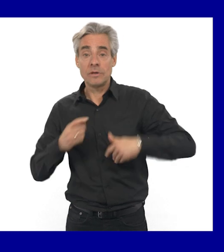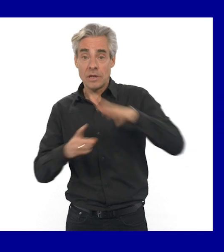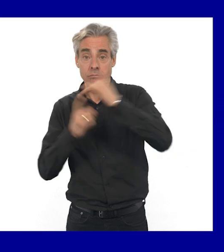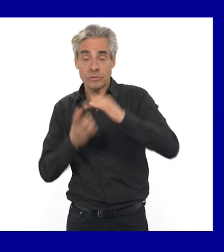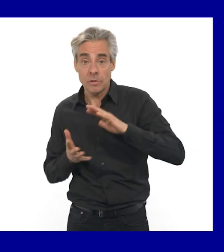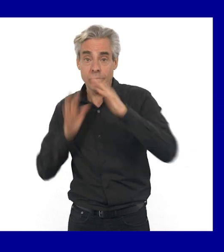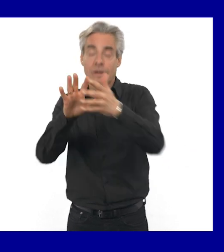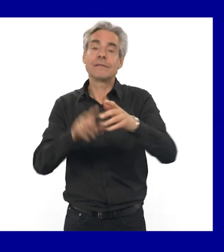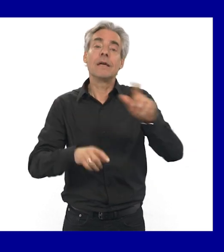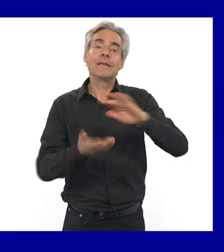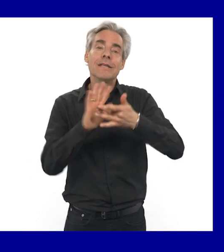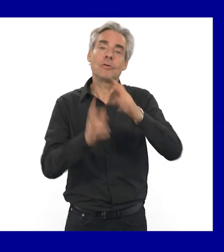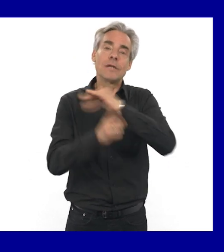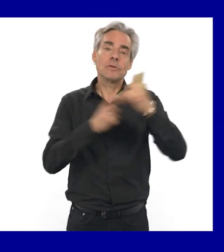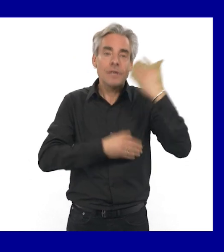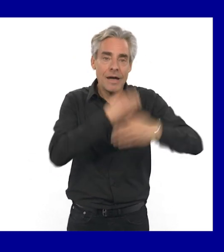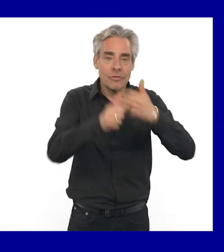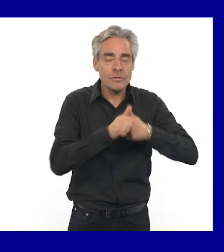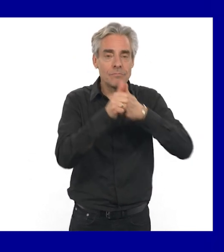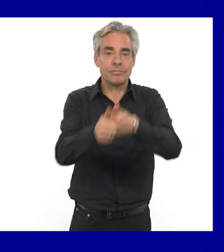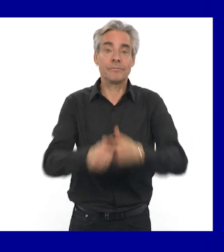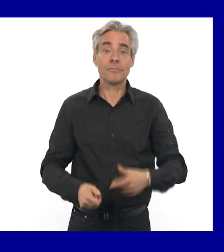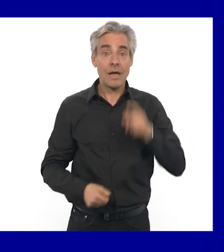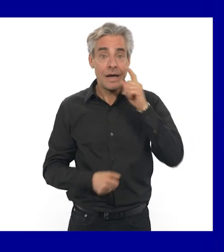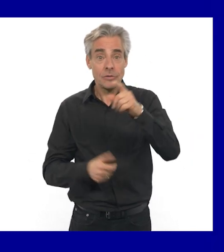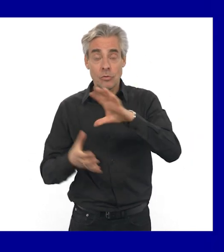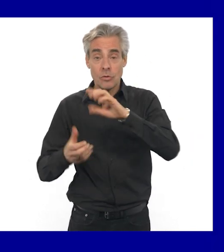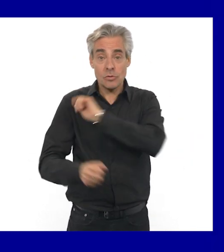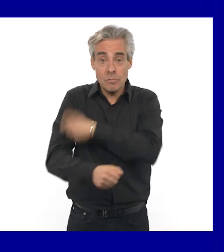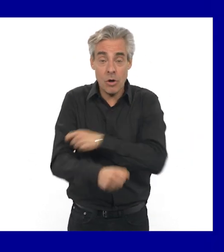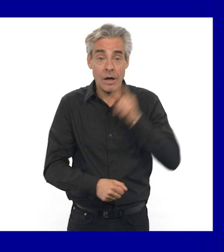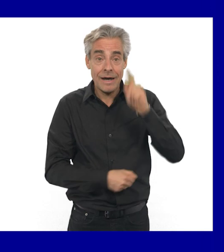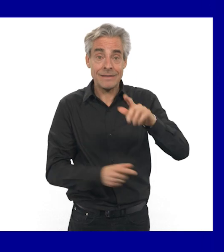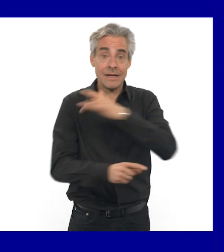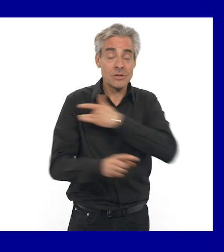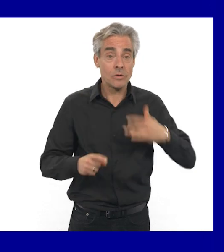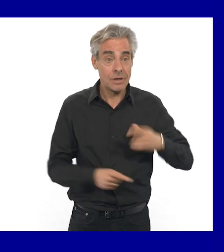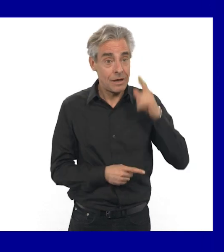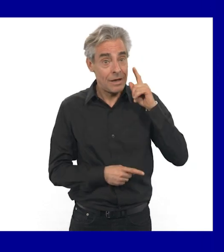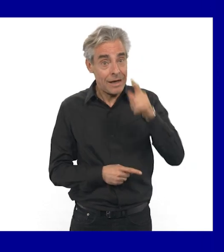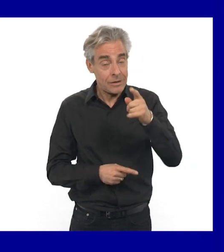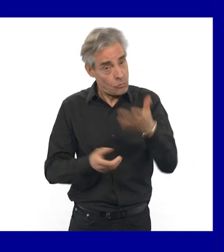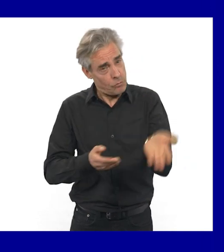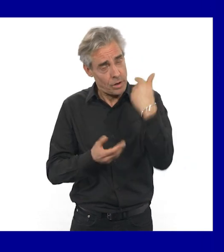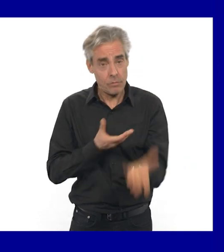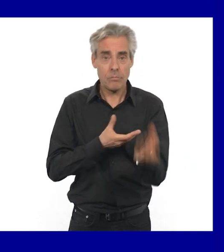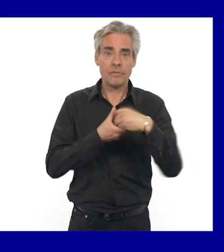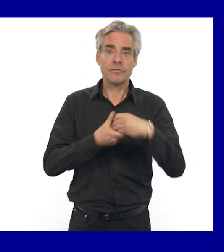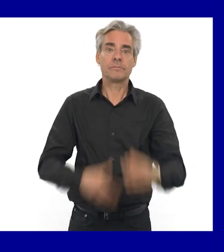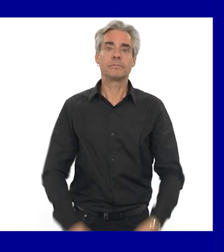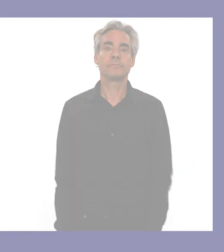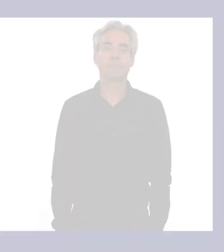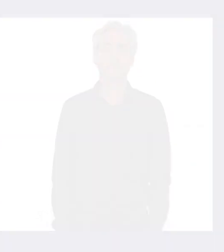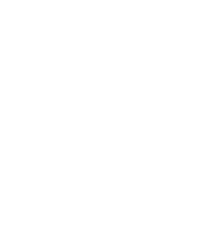handicap progressent, c'est toute la société qui avance. À ton sport, à ta santé, à ton tour !